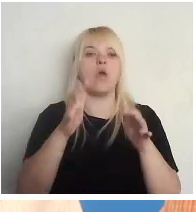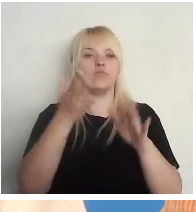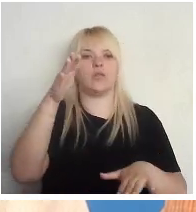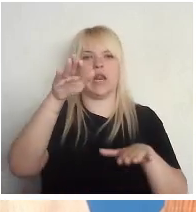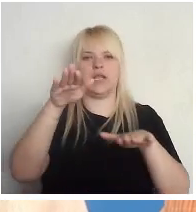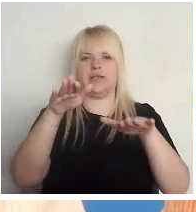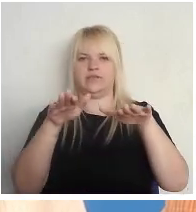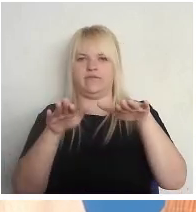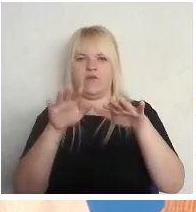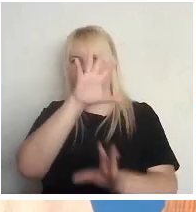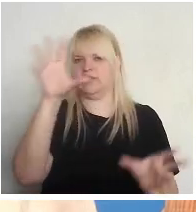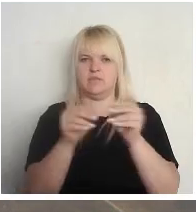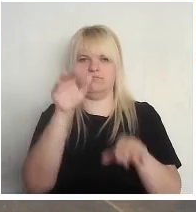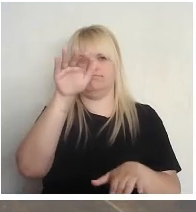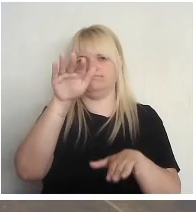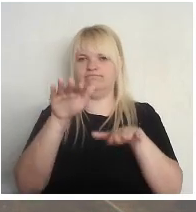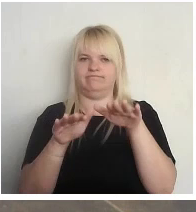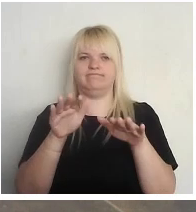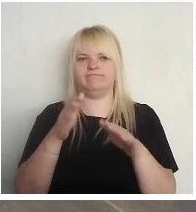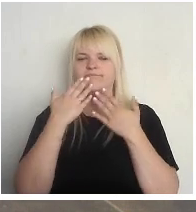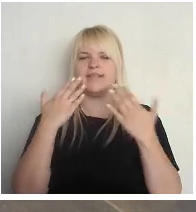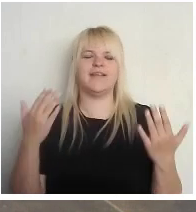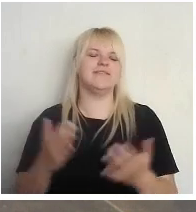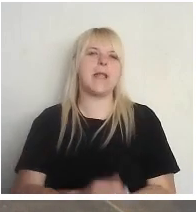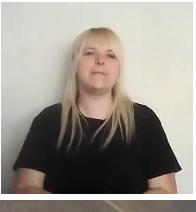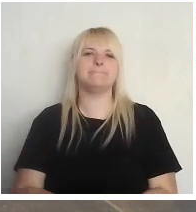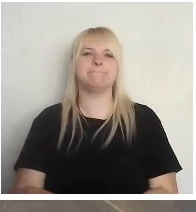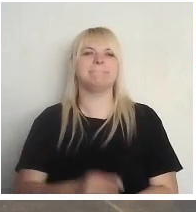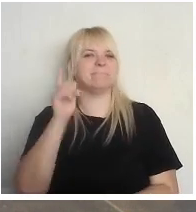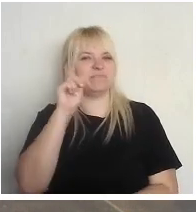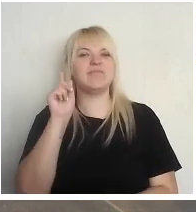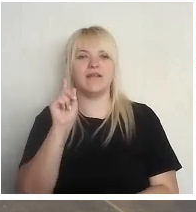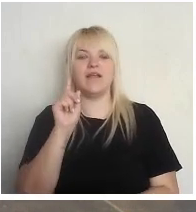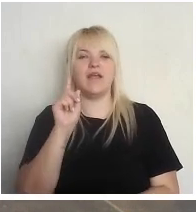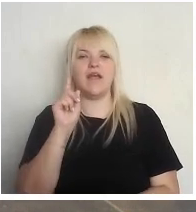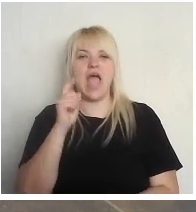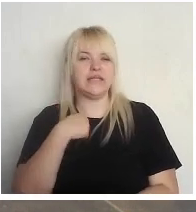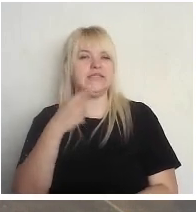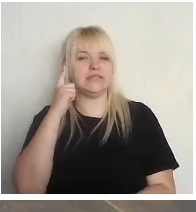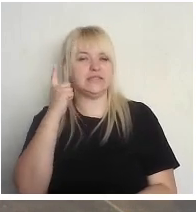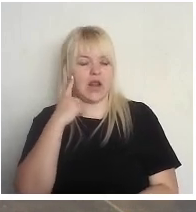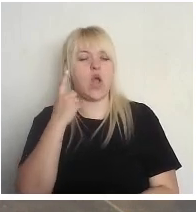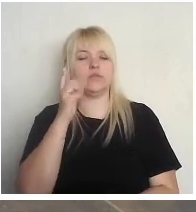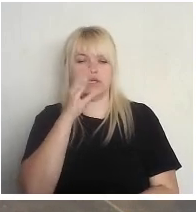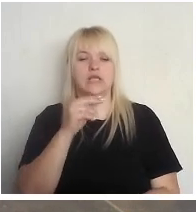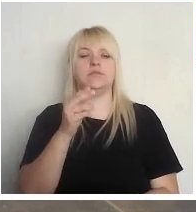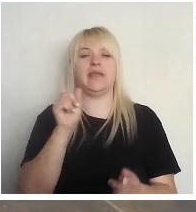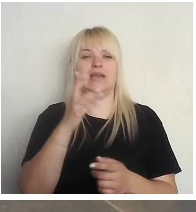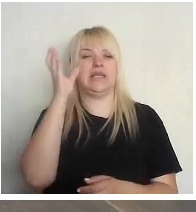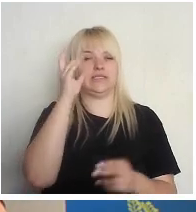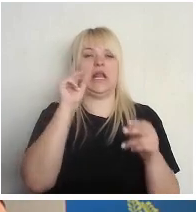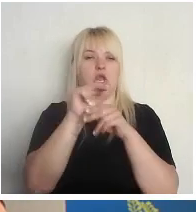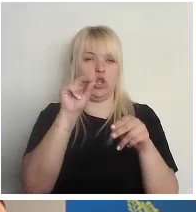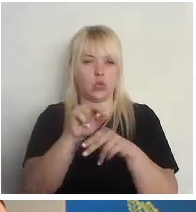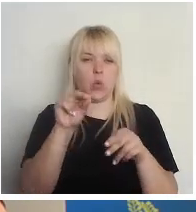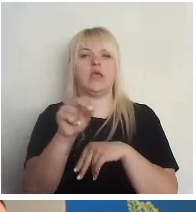vispārīgi. Paldies! Protas saklausīja iespēja, ja mēs izglietojam, iesaistamies, tad arī